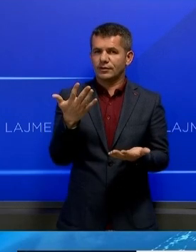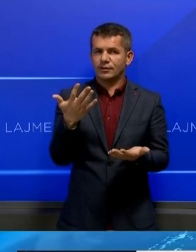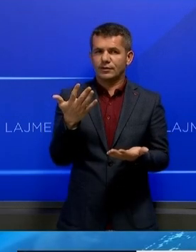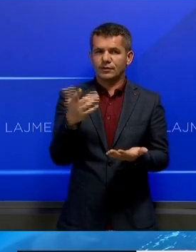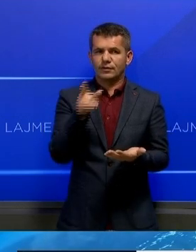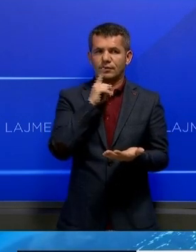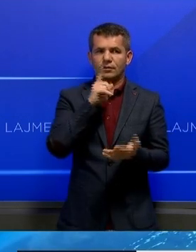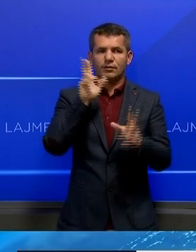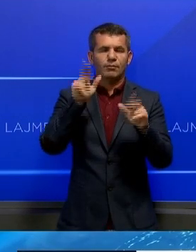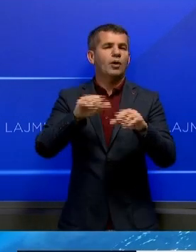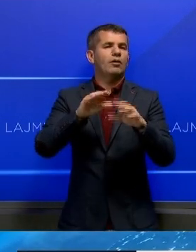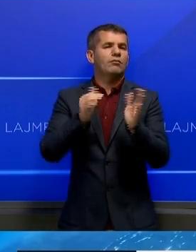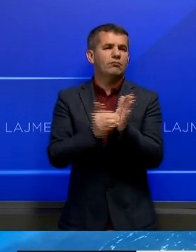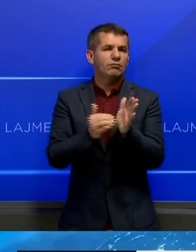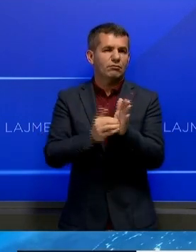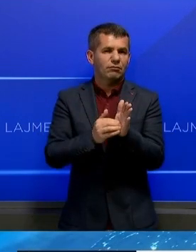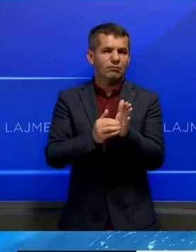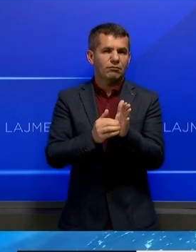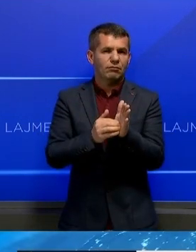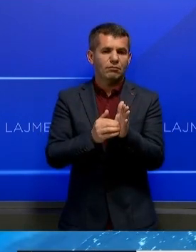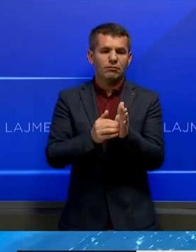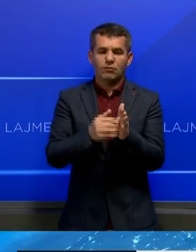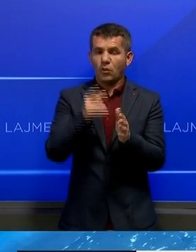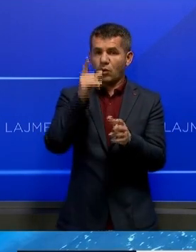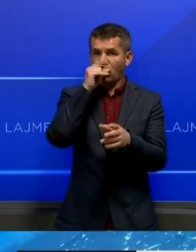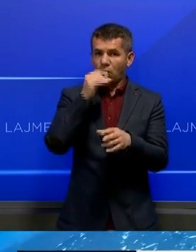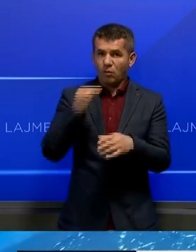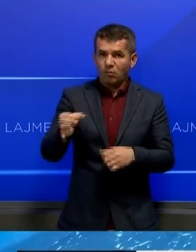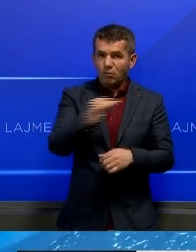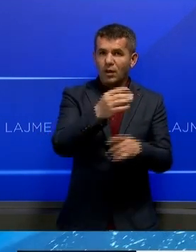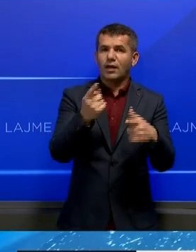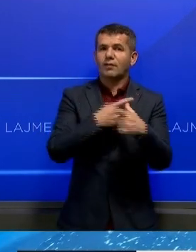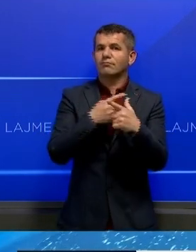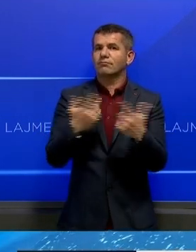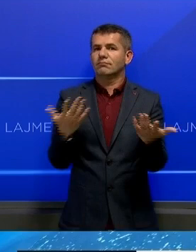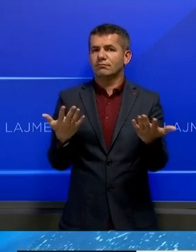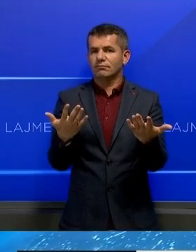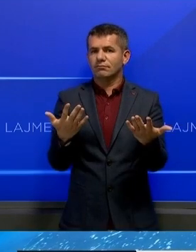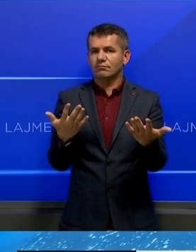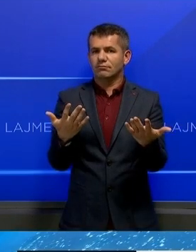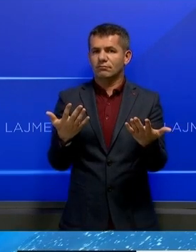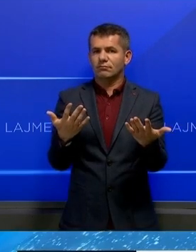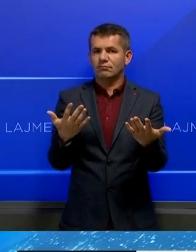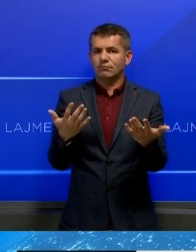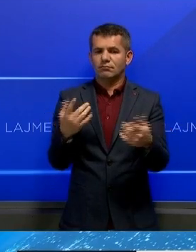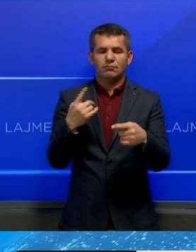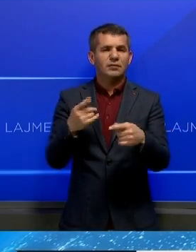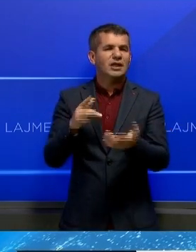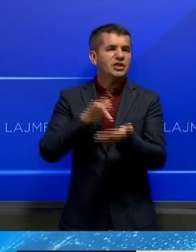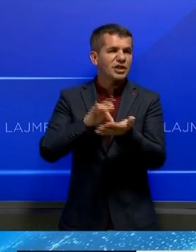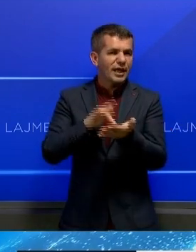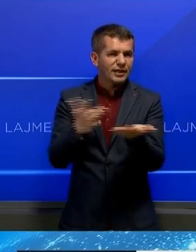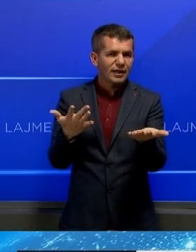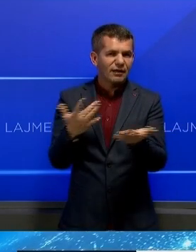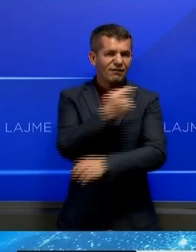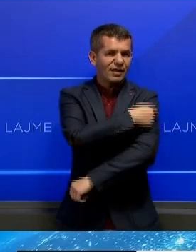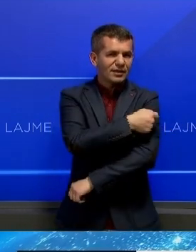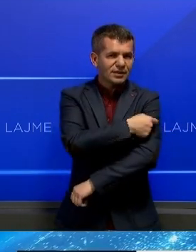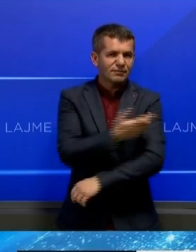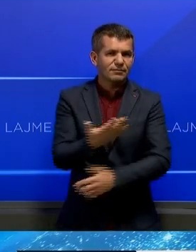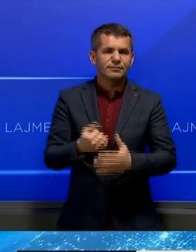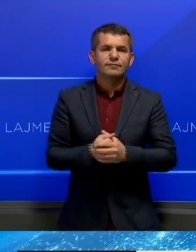për asyqë, a do të këtë decentralizim të vaksinimive, dhe me thonë, a do të këtë decentralizim të qendrave të